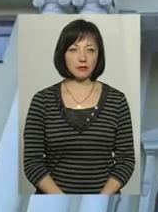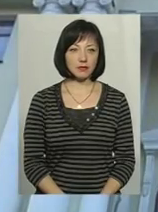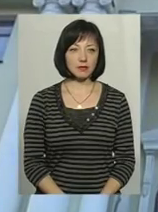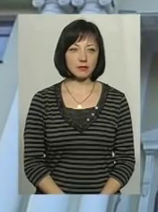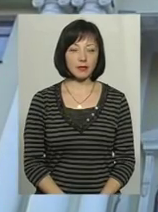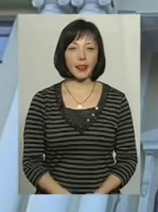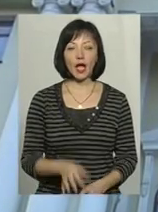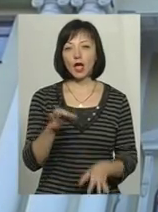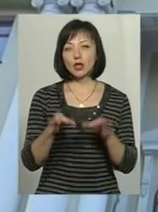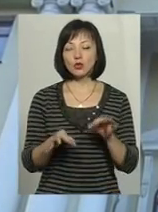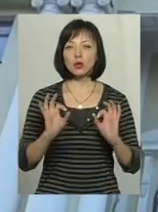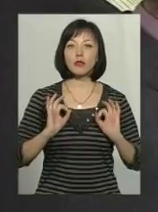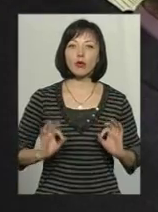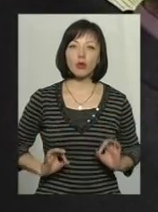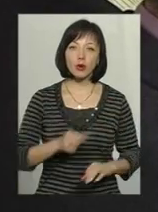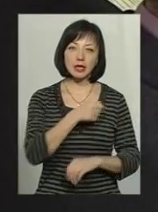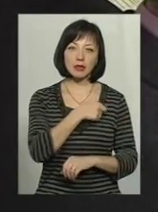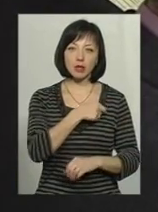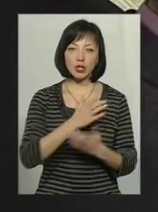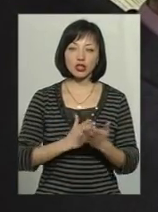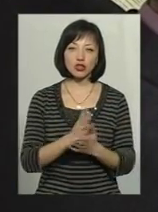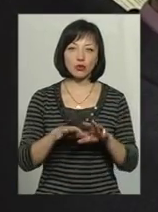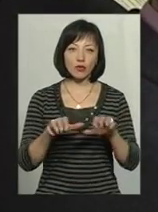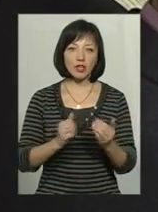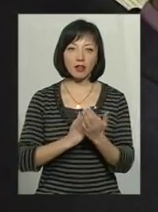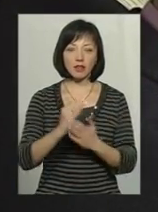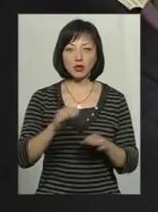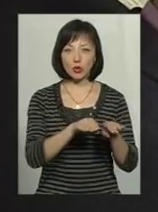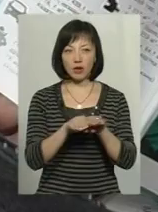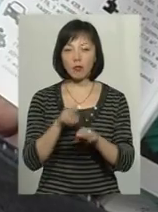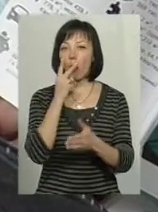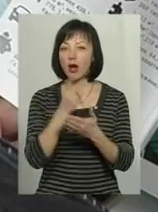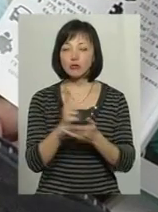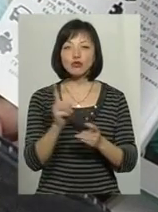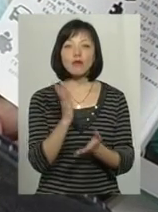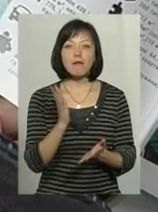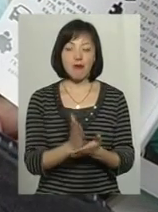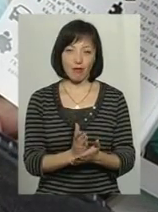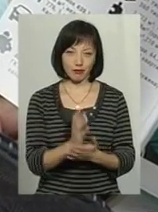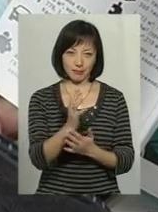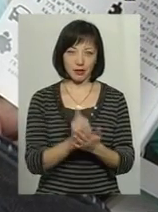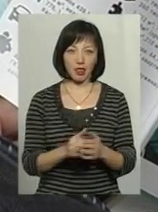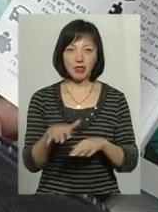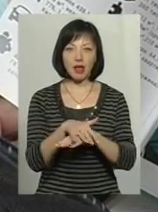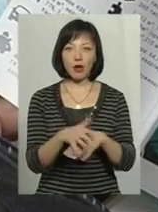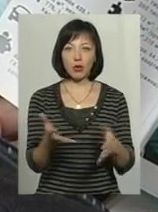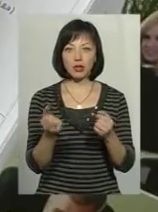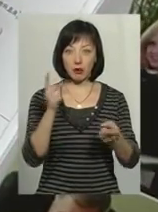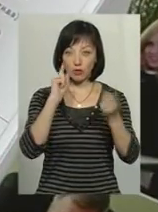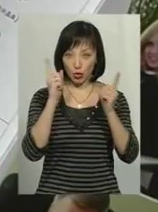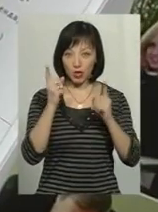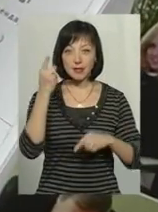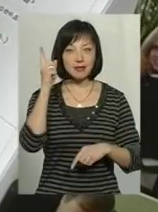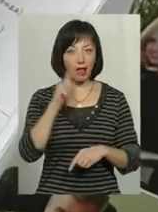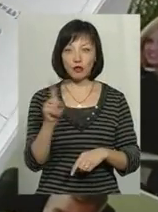Суді, прокурори, депутати і чиновники найвищого рівня показали українцям, що мають за душею. Народ отримав шок, знали, що